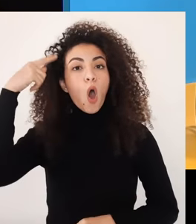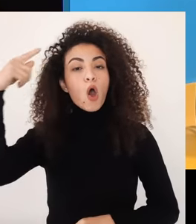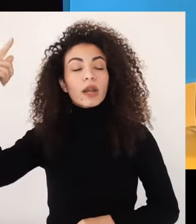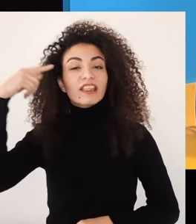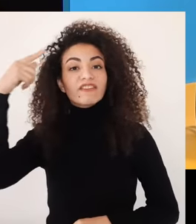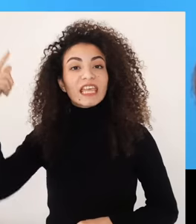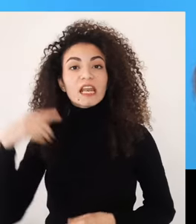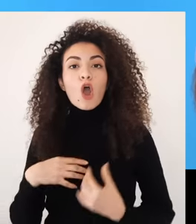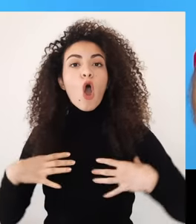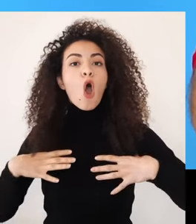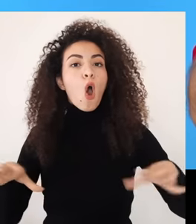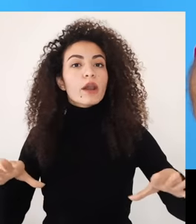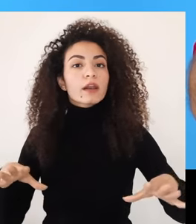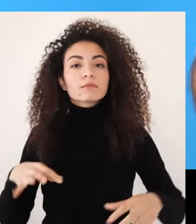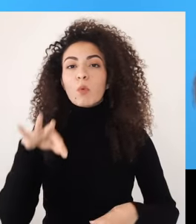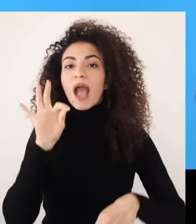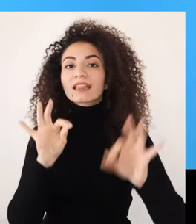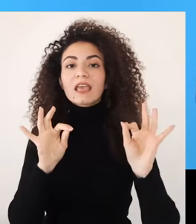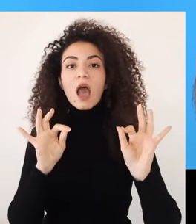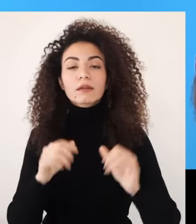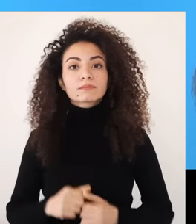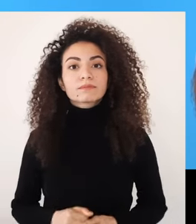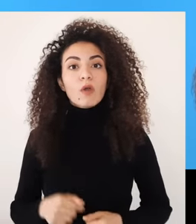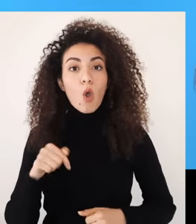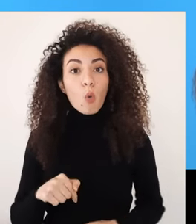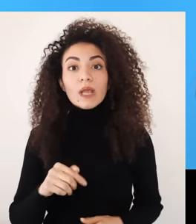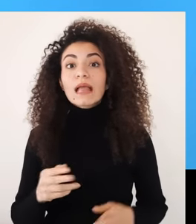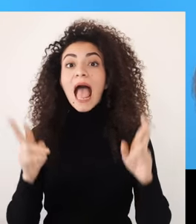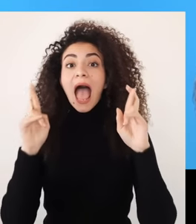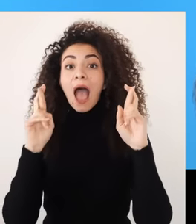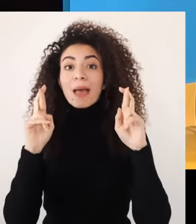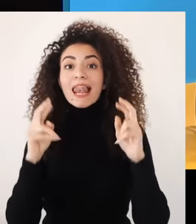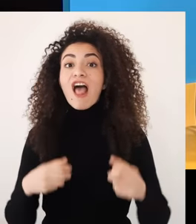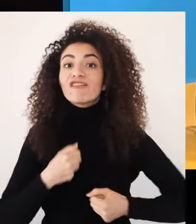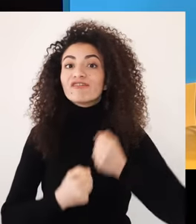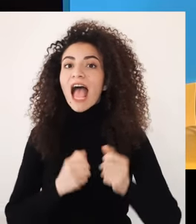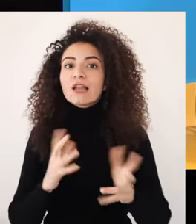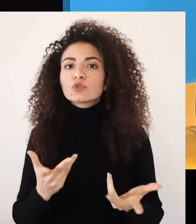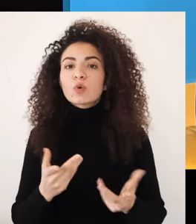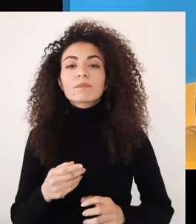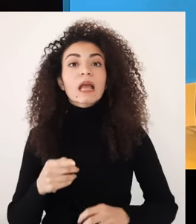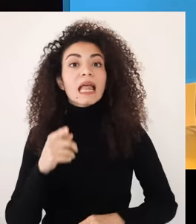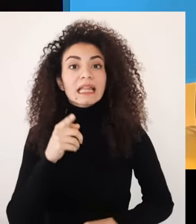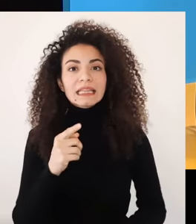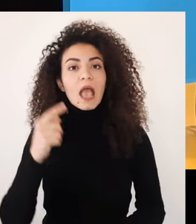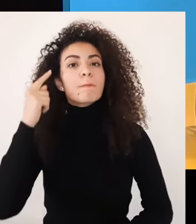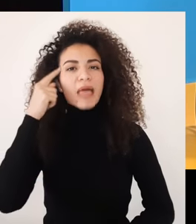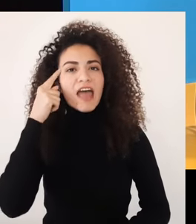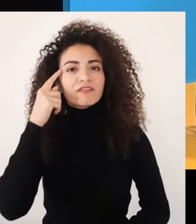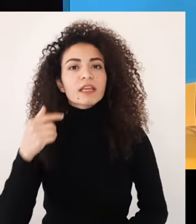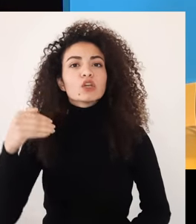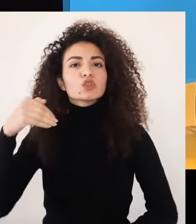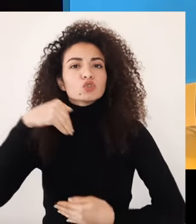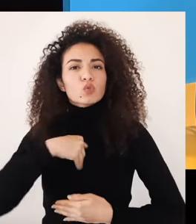وردة الفعل هيدا تعريف الأمل الفاعل إنه تكون على معرفة وإدراك بحريتك الداخلية وإنه تقرر